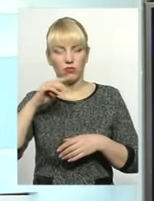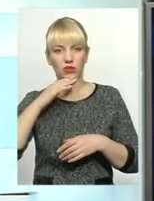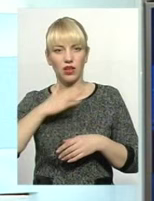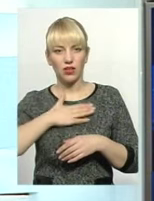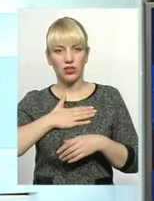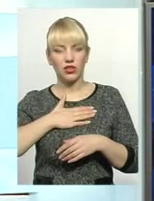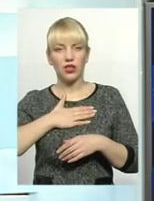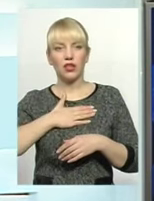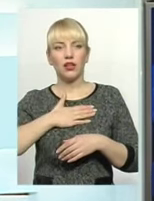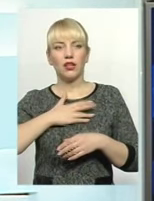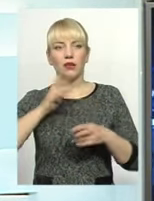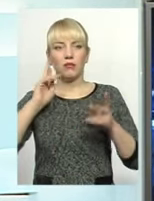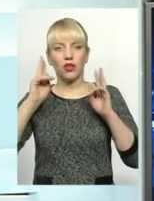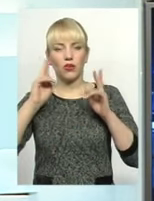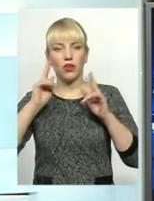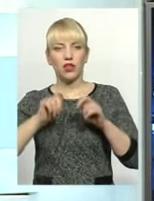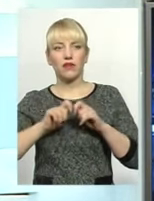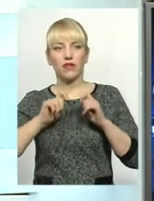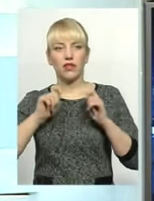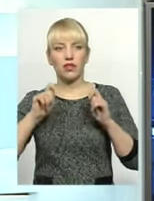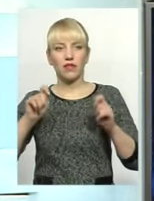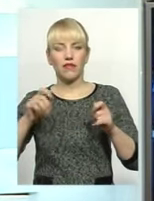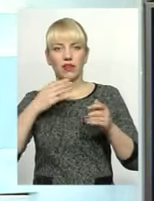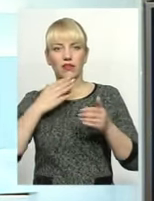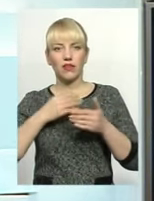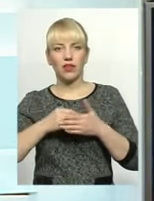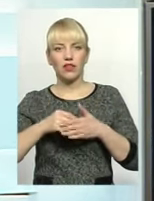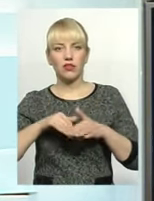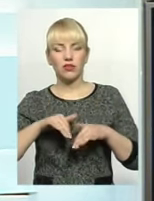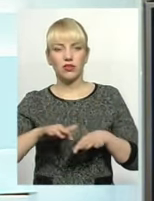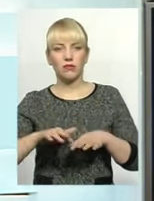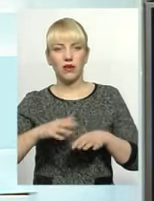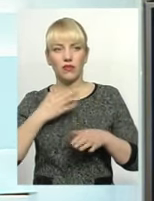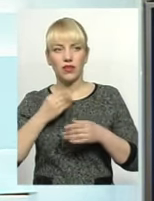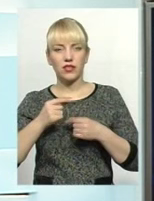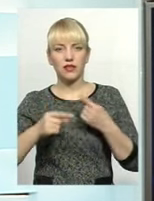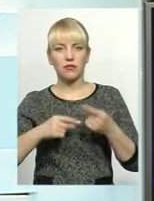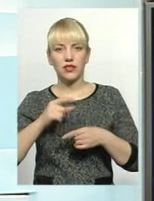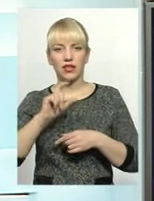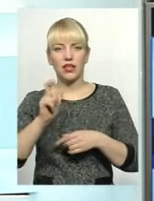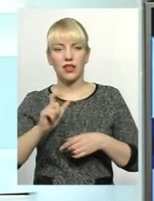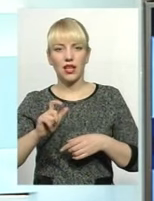перукарі відкривають власну справу, власний бізнес в Італії, в Іспанії.